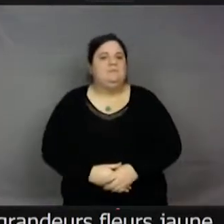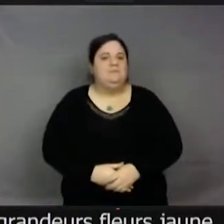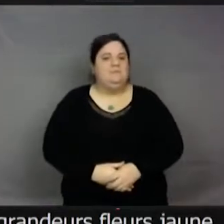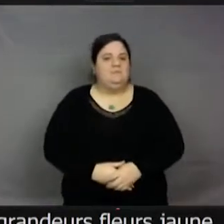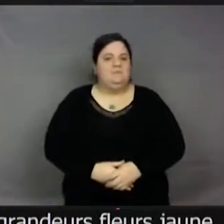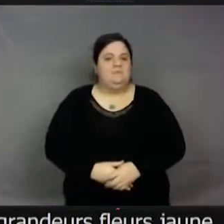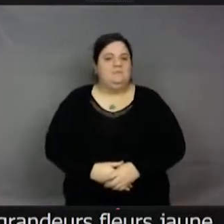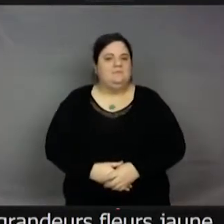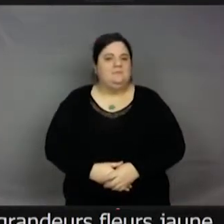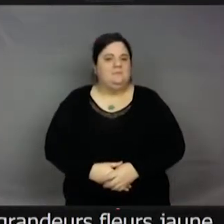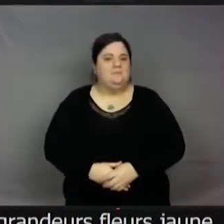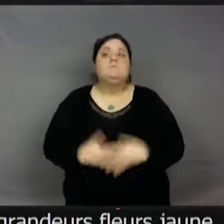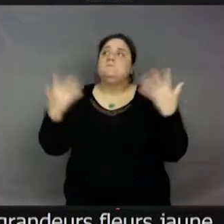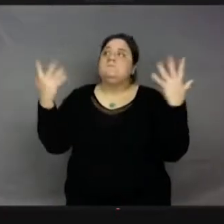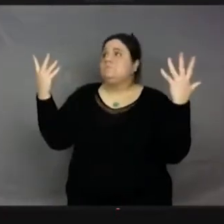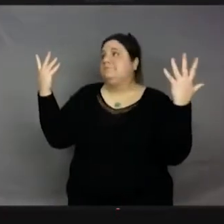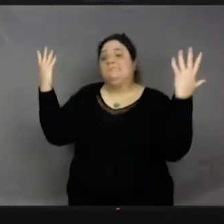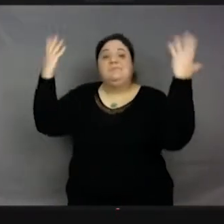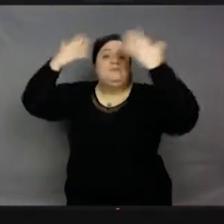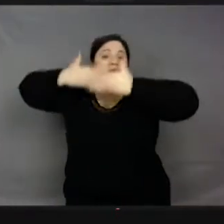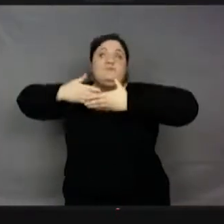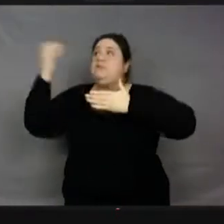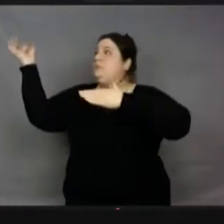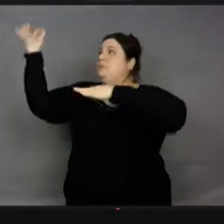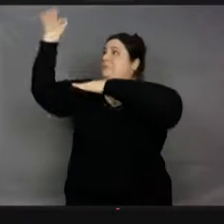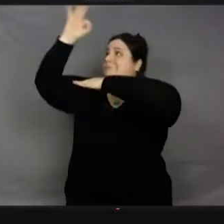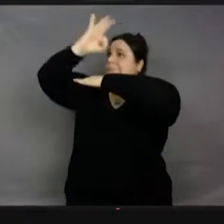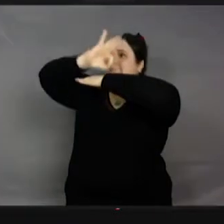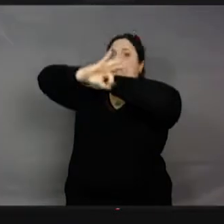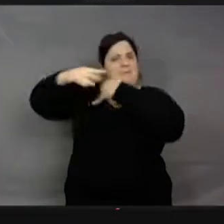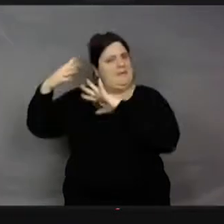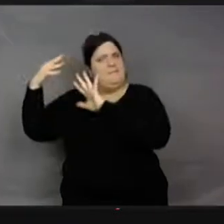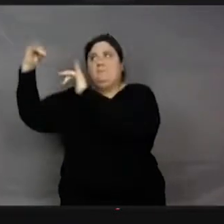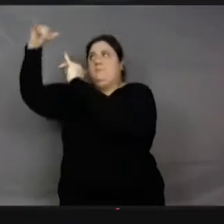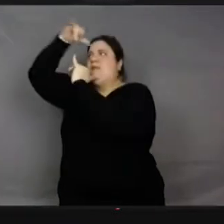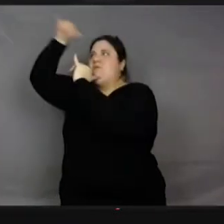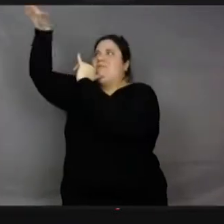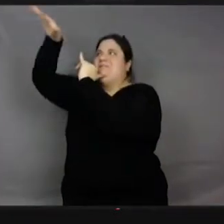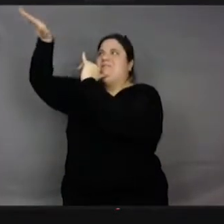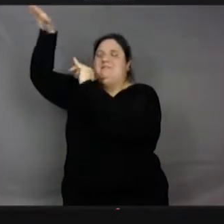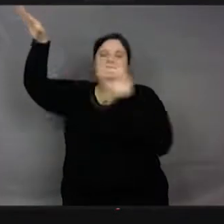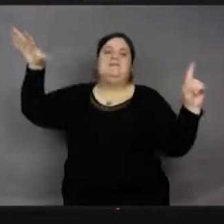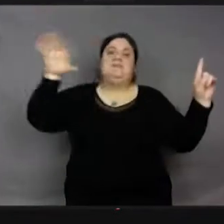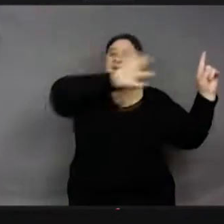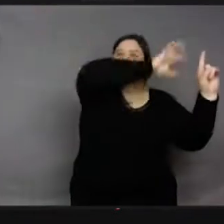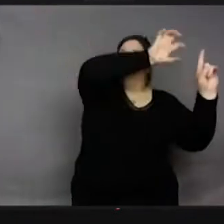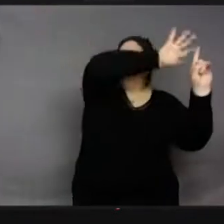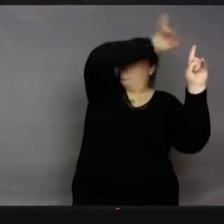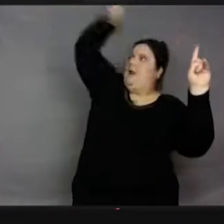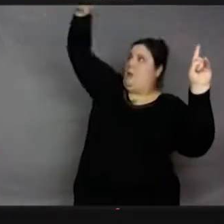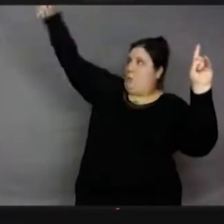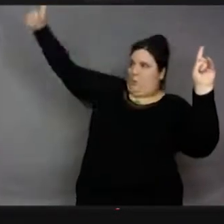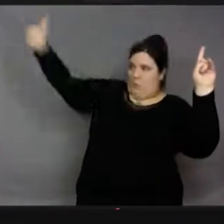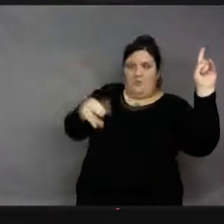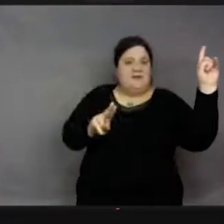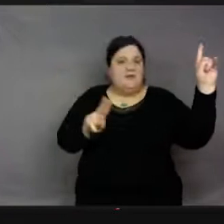de lumière. En revanche, il y a la lune qui peut renvoyer les ultraviolets du soleil. Et donc, il y a beaucoup de papillons de nuit qui vont se servir de ces ultraviolets. Donc,